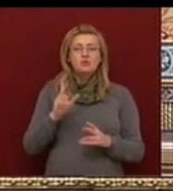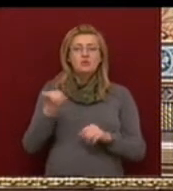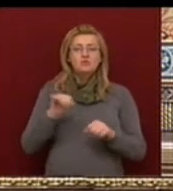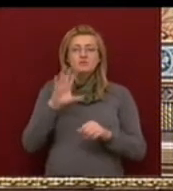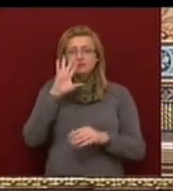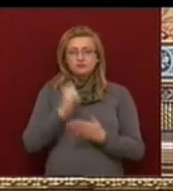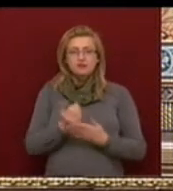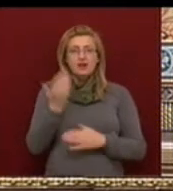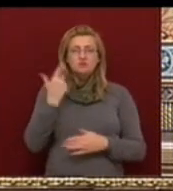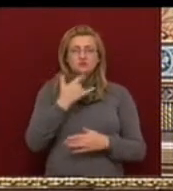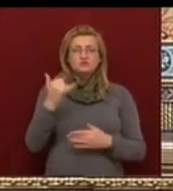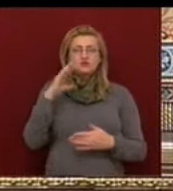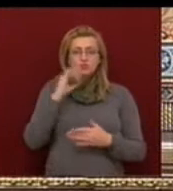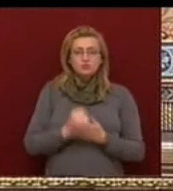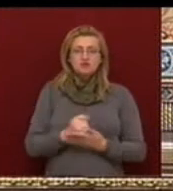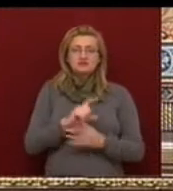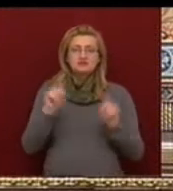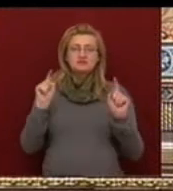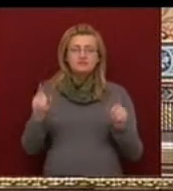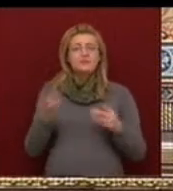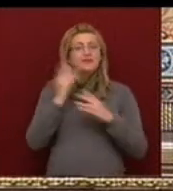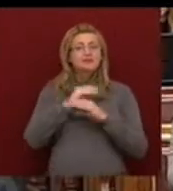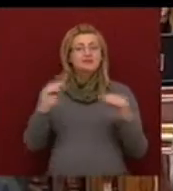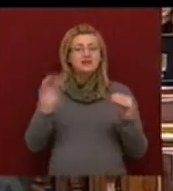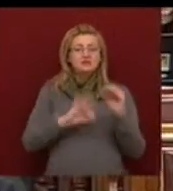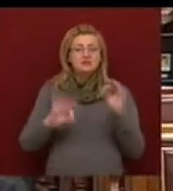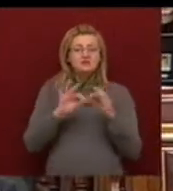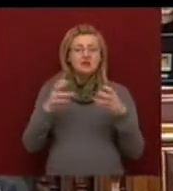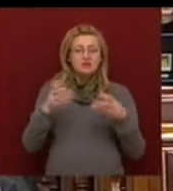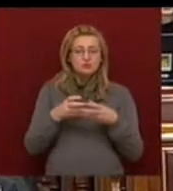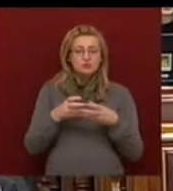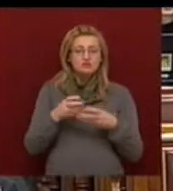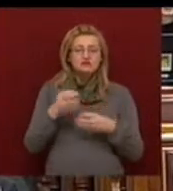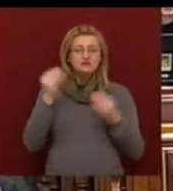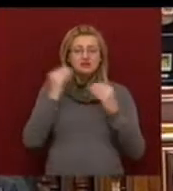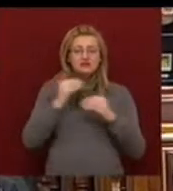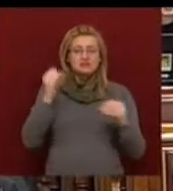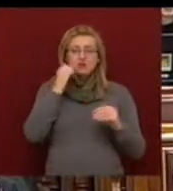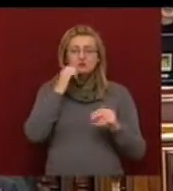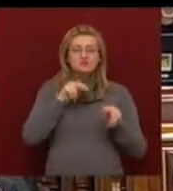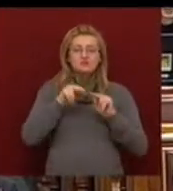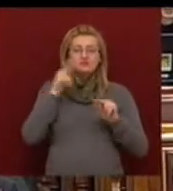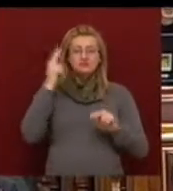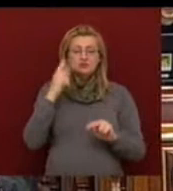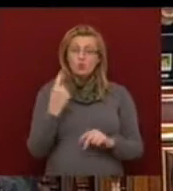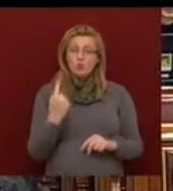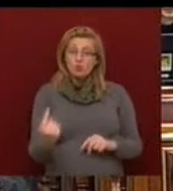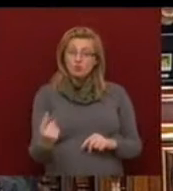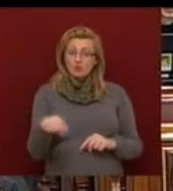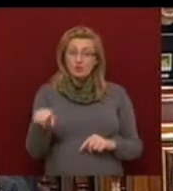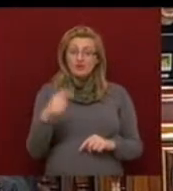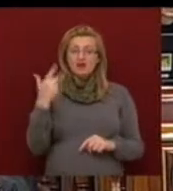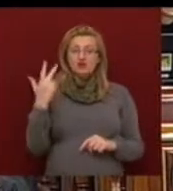kudarca színmel. Parancsolom! Tisztelt Országgyűlés! Tisztelt Matolcsi miniszter úr! Önök, a